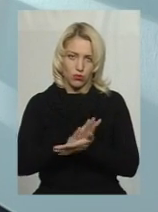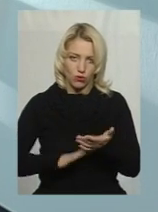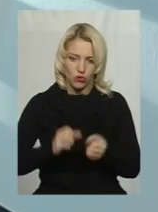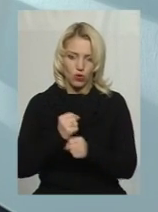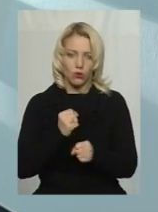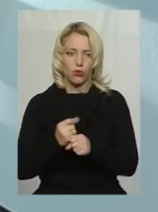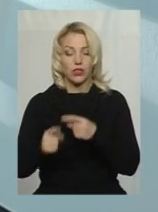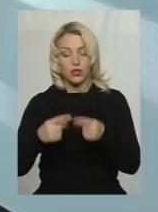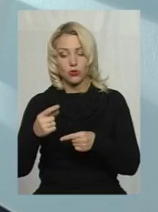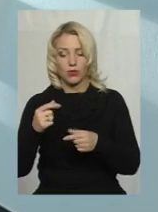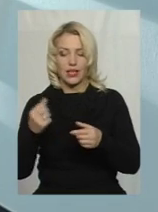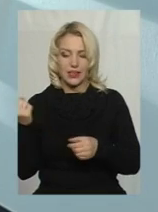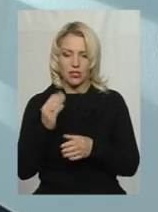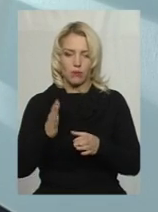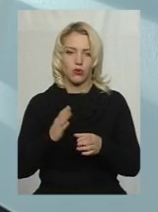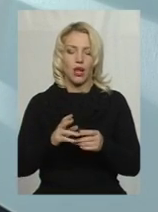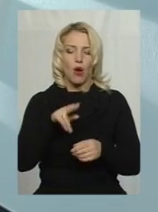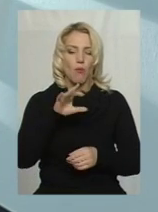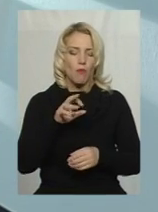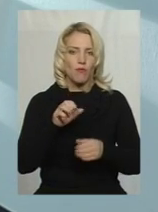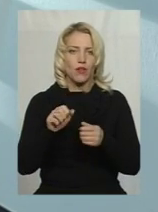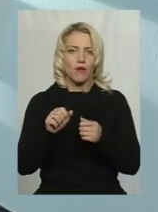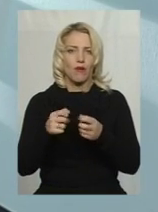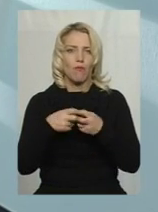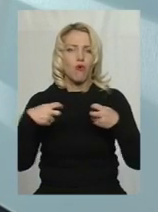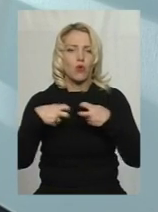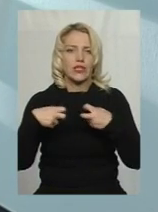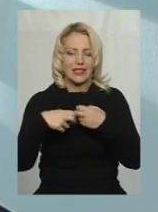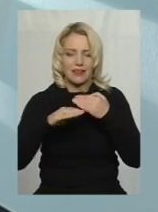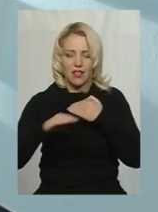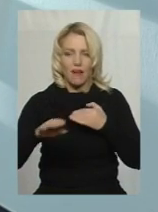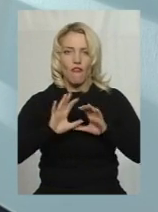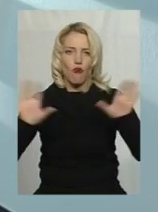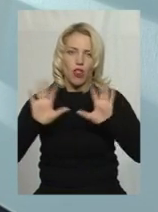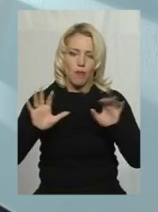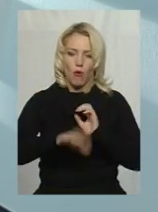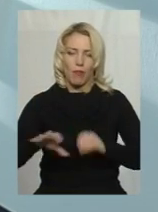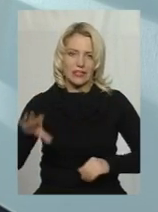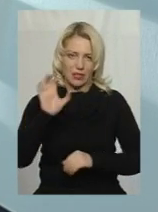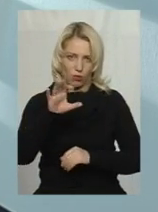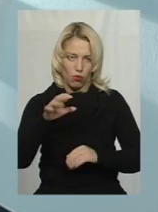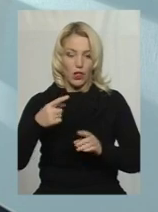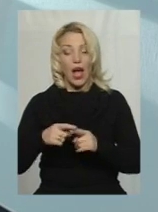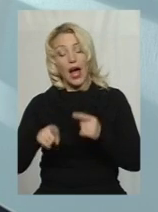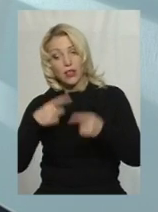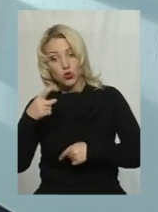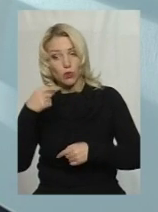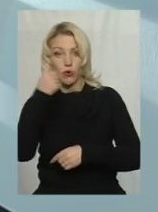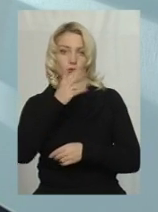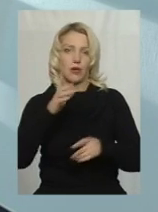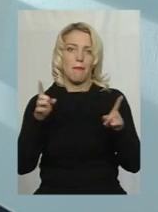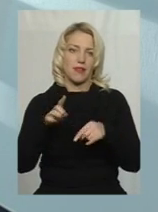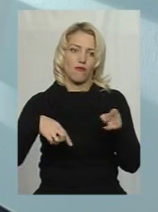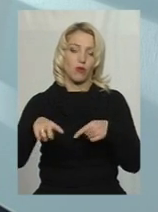наступному тижні ми плануємо відкритись з цим поліуретановим покриттям майданчик, балівбол, баскетбол, і в наступному році для мініфутболу. Також